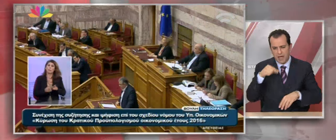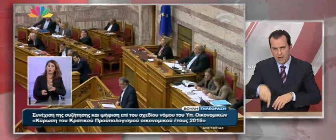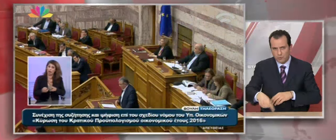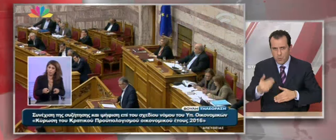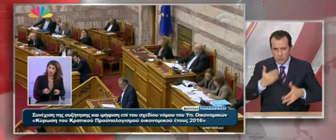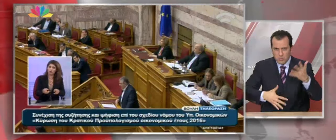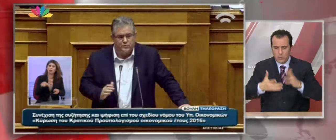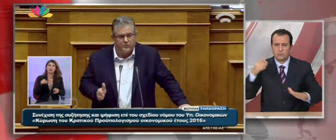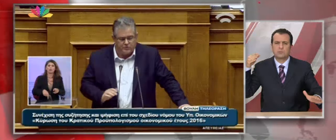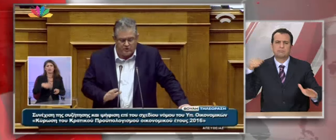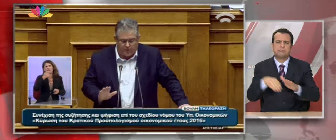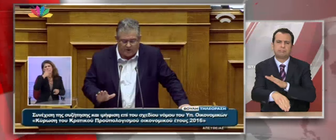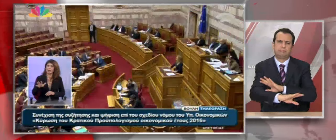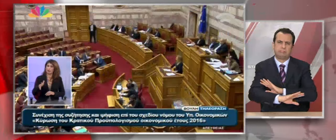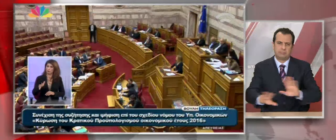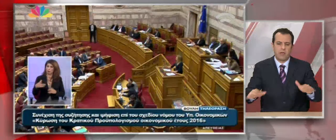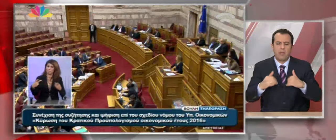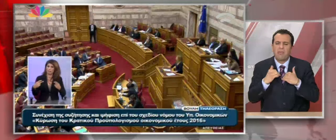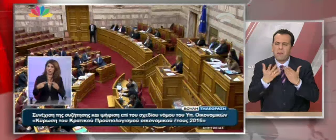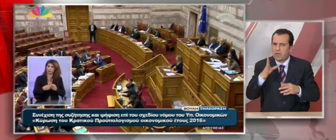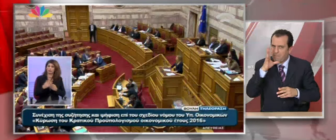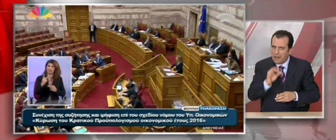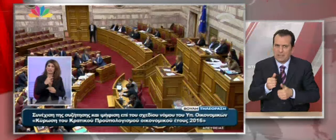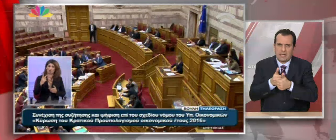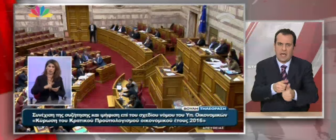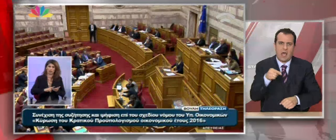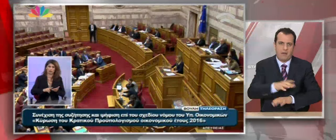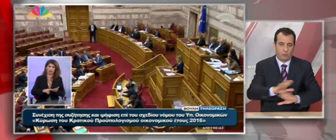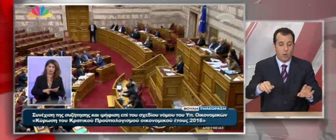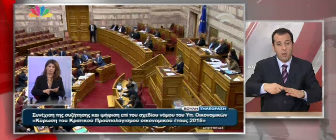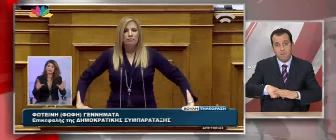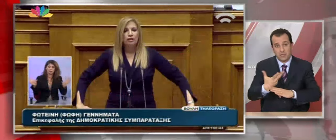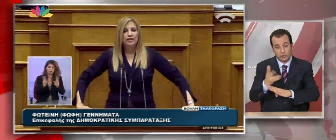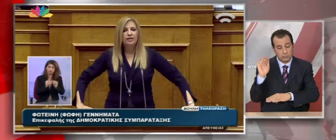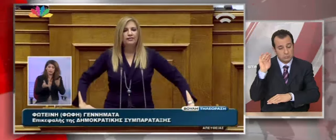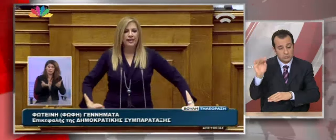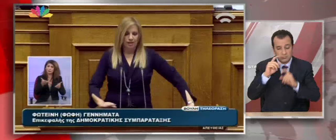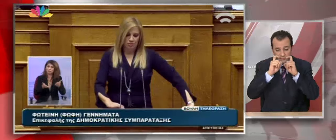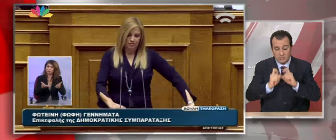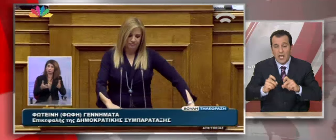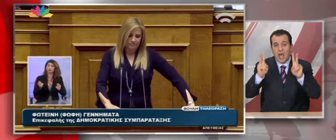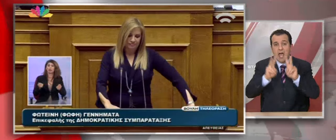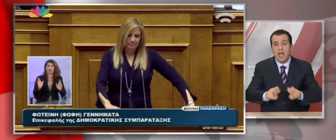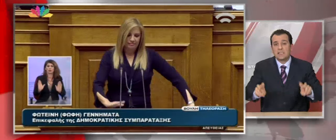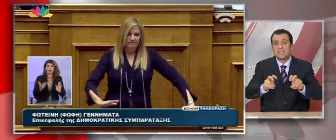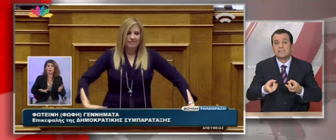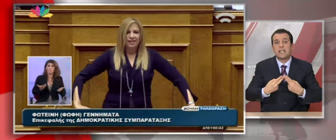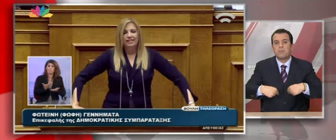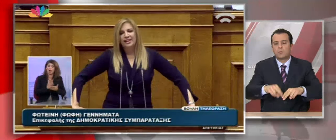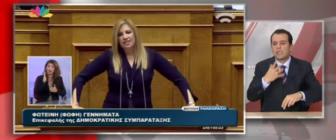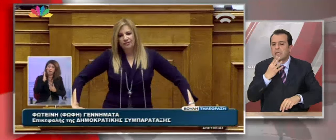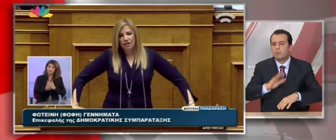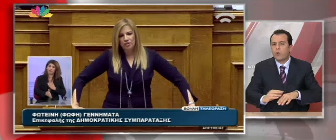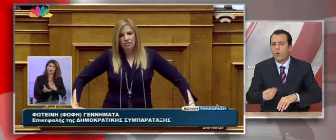υφεσιακό προϋπολογισμό που δεν πρόκειται να εφαρμοστεί ενώ το Πασόκ ζητήσε εξεταστική επιτροπή για τις αιτίες που δημιουργήθηκε η κρίση.